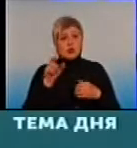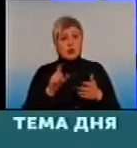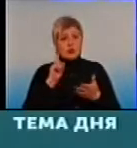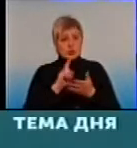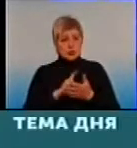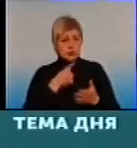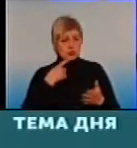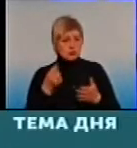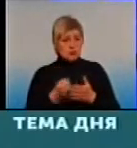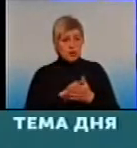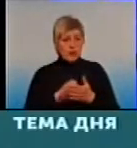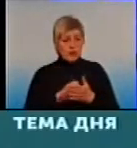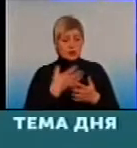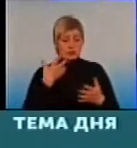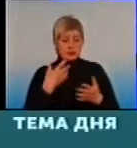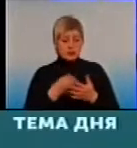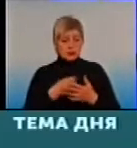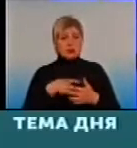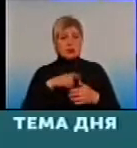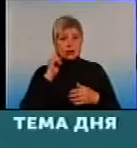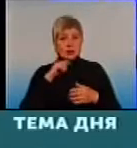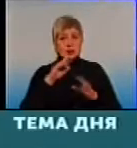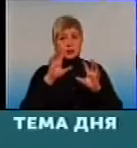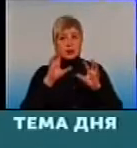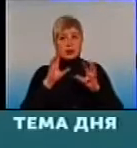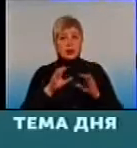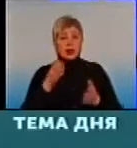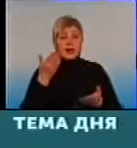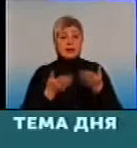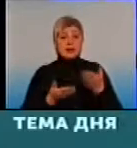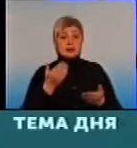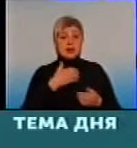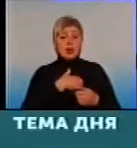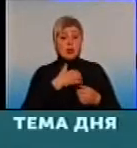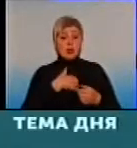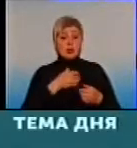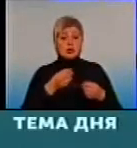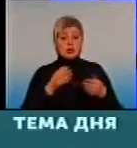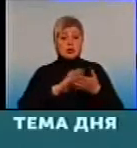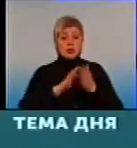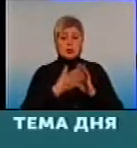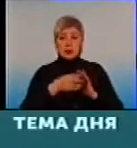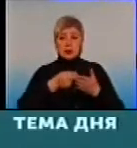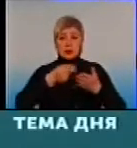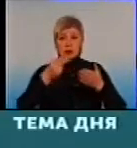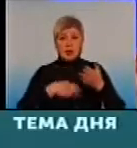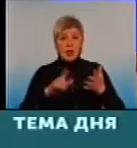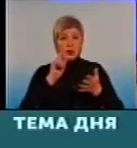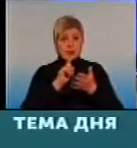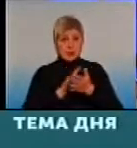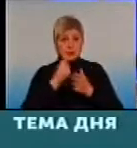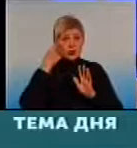хочеш отримувати цю медичну послугу саме тут. Якщо ти хочеш заключити декларацію, то обов'язково розуміти,